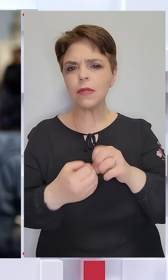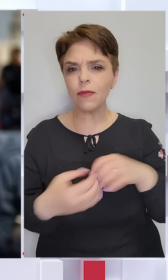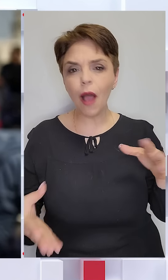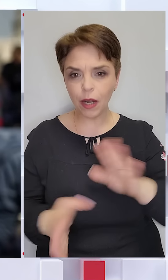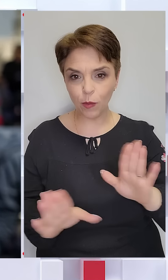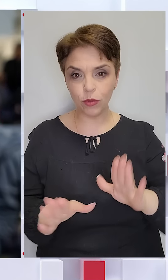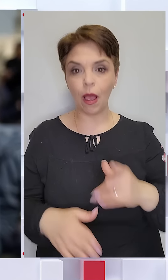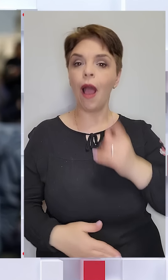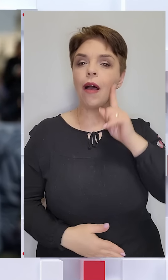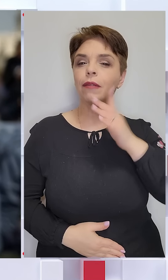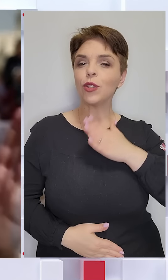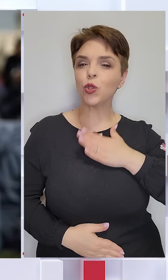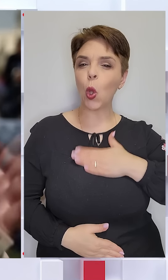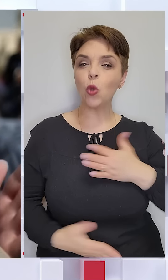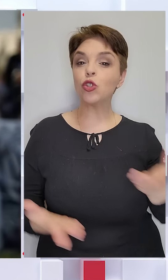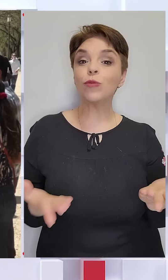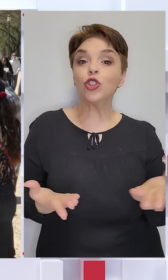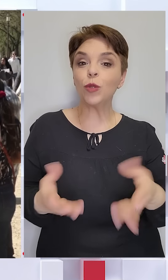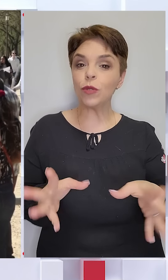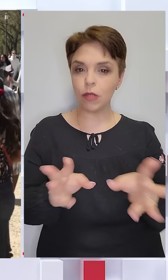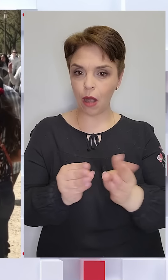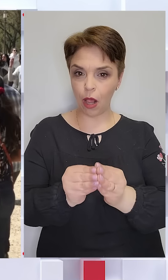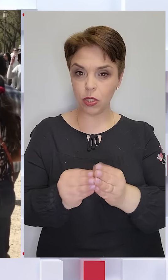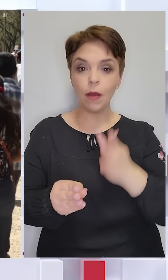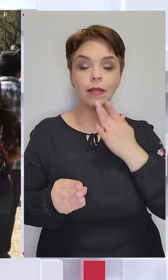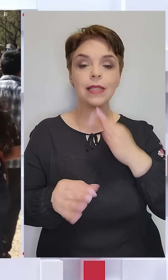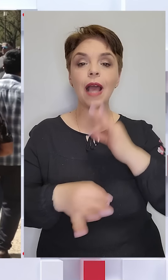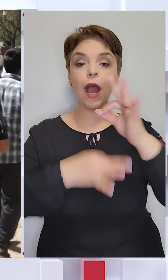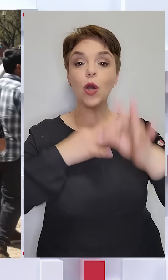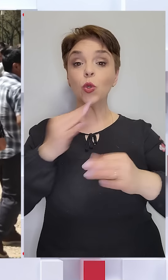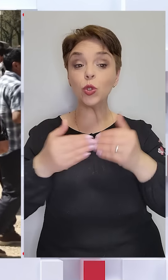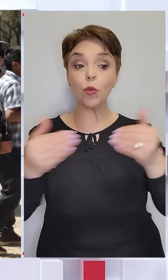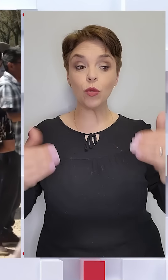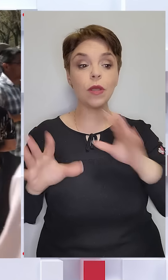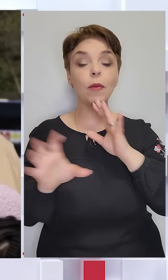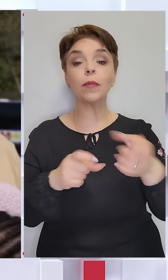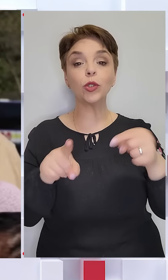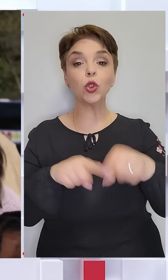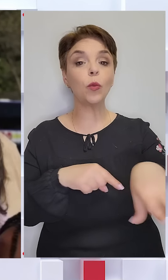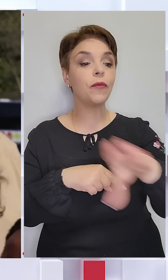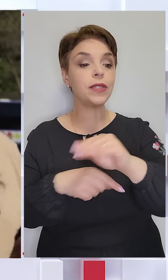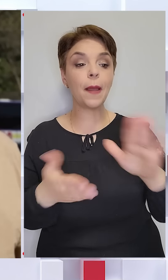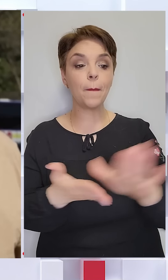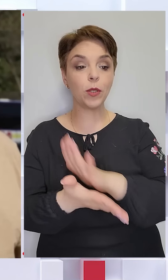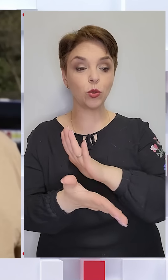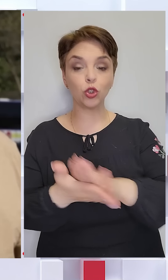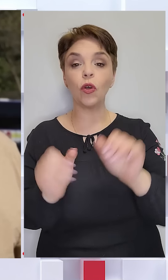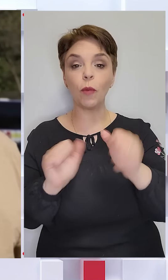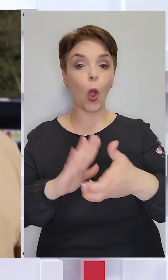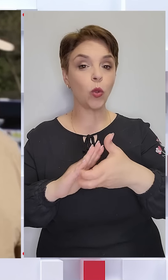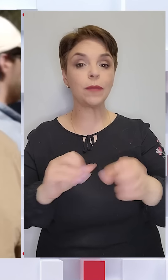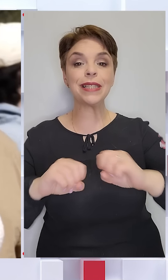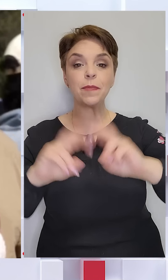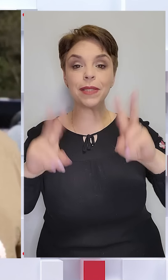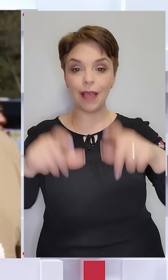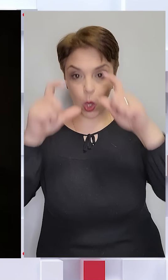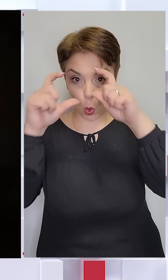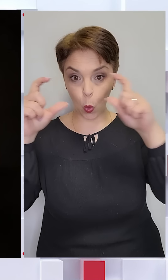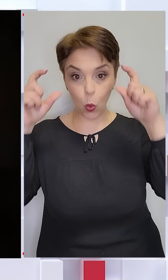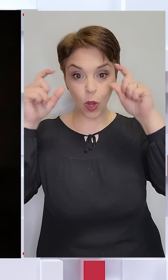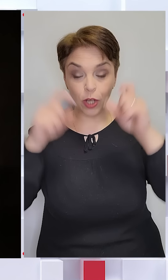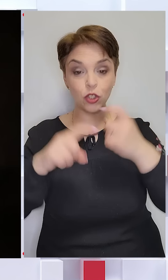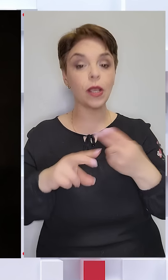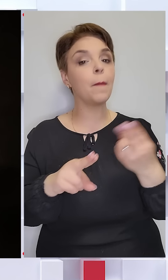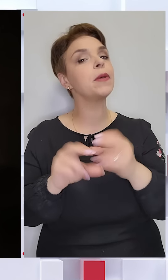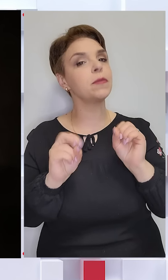насолоджуємося чимось разом. Національний аерокосмічний музей подбав про те, щоби усі безкоштовно могли отримати спеціальні окуляри, через